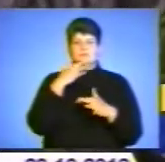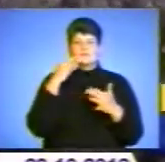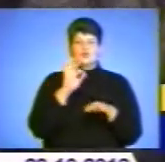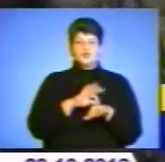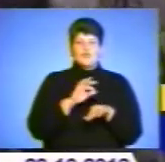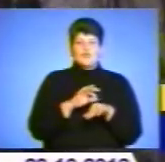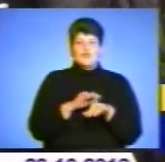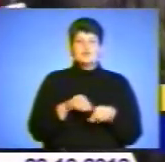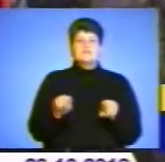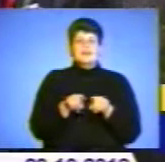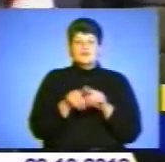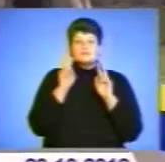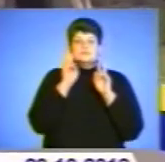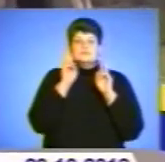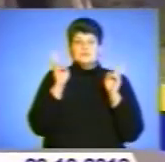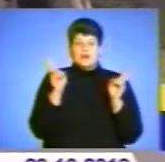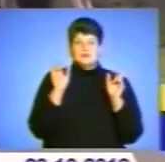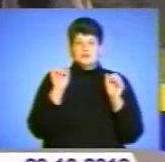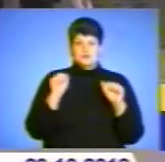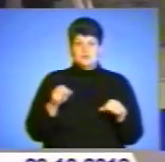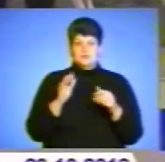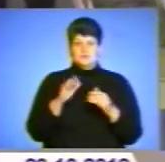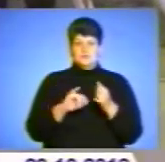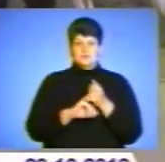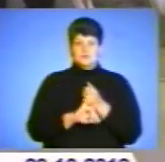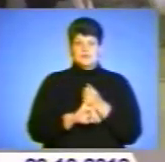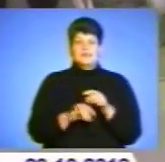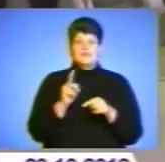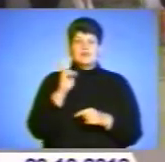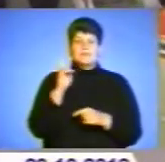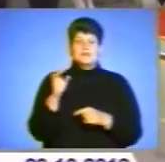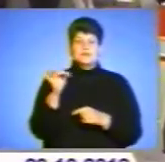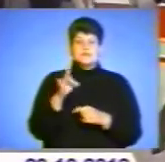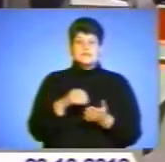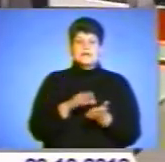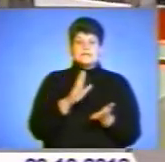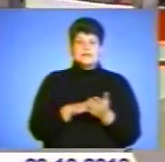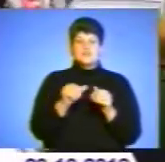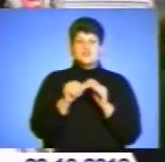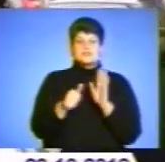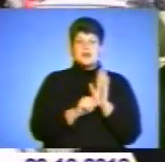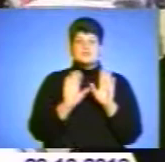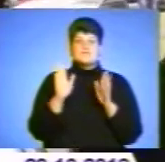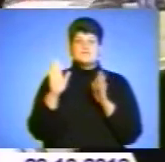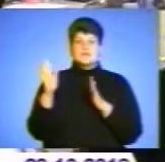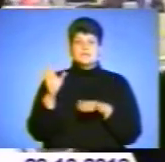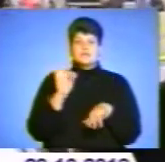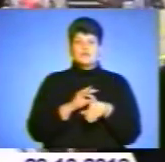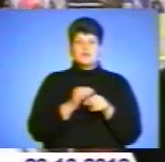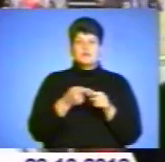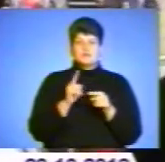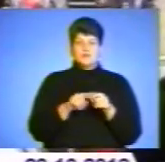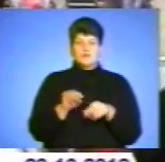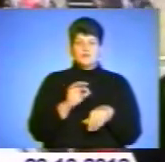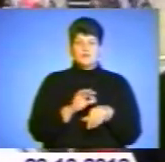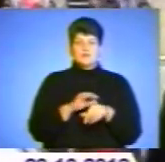страшну недугу також не пропускали, що будуть у небезпеці. Так, у Кременецькому районі зареєстровано 16 випадків захворювань цією недугою.